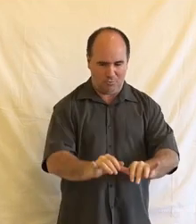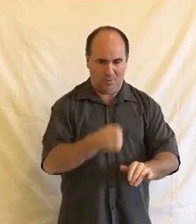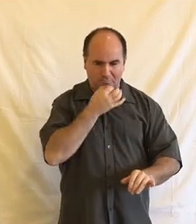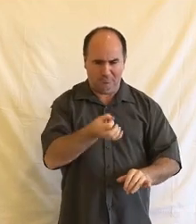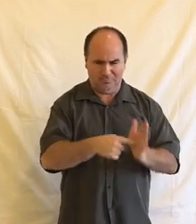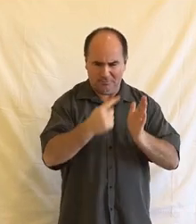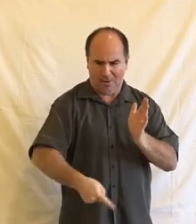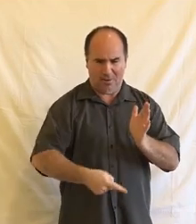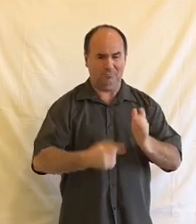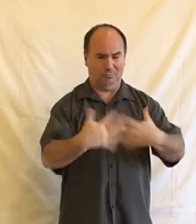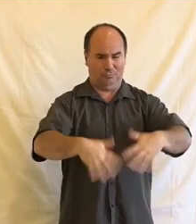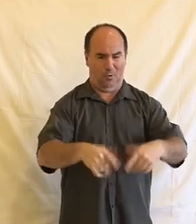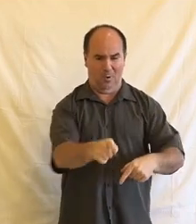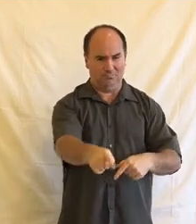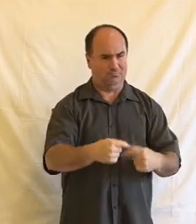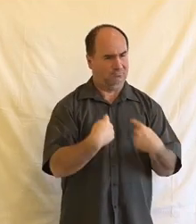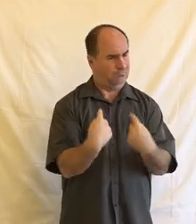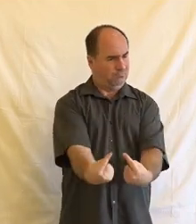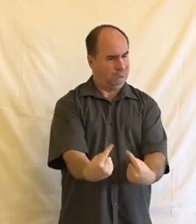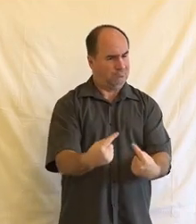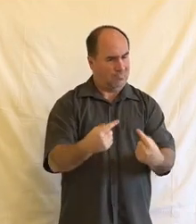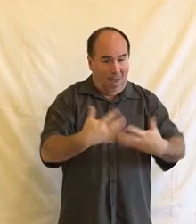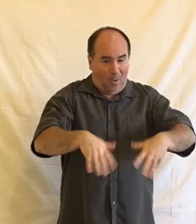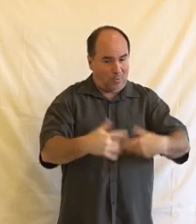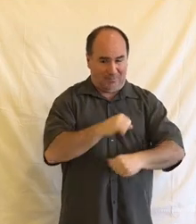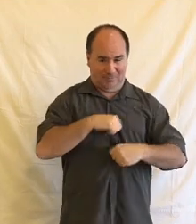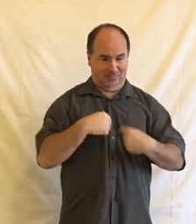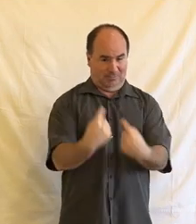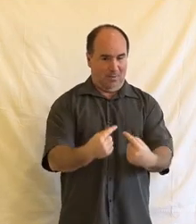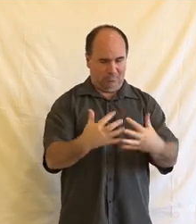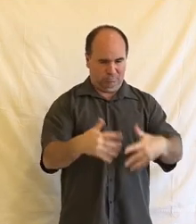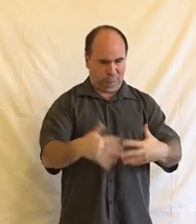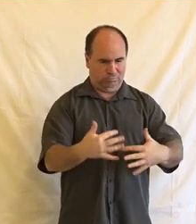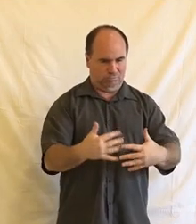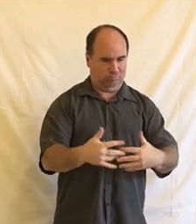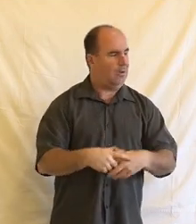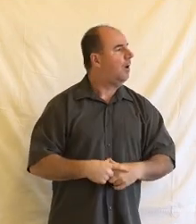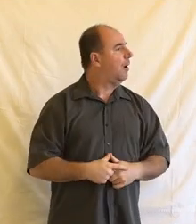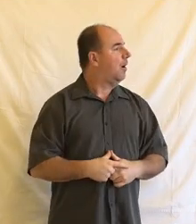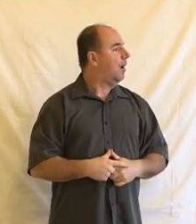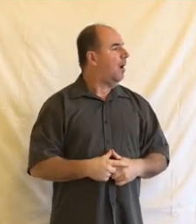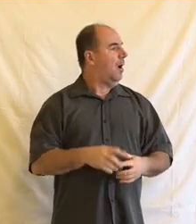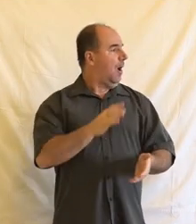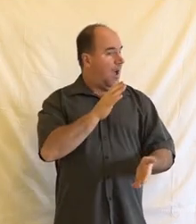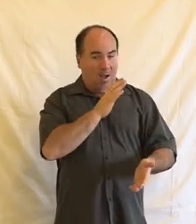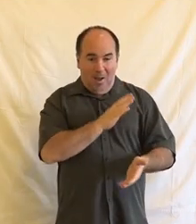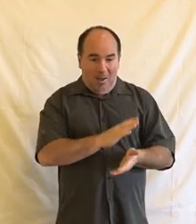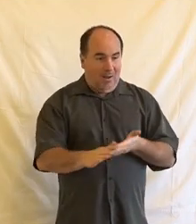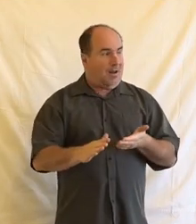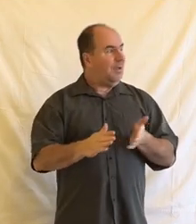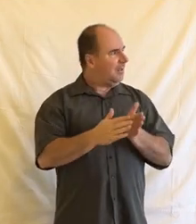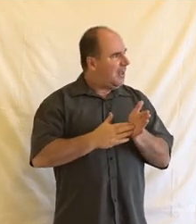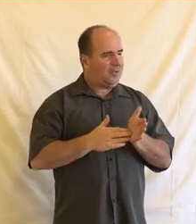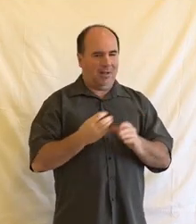těm strojům v uvozovkách, ty si to nějak přechroustali a začali vyplivávat, to není moc